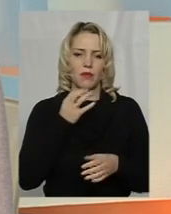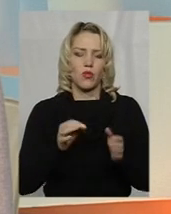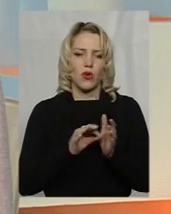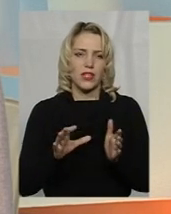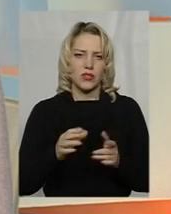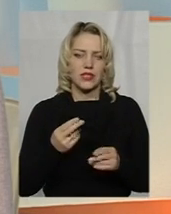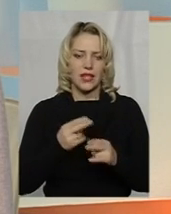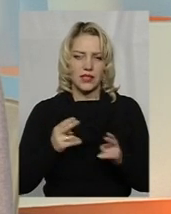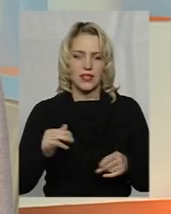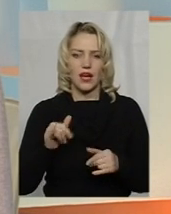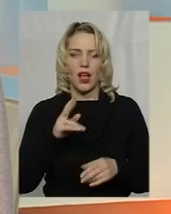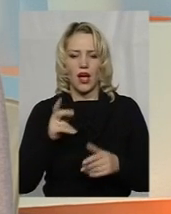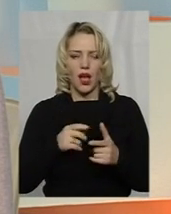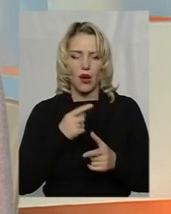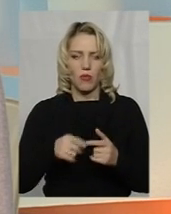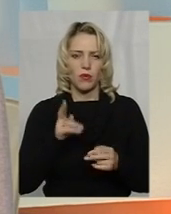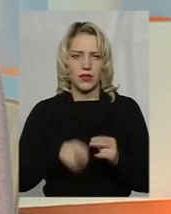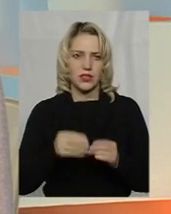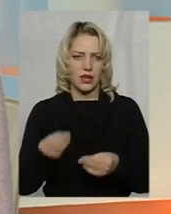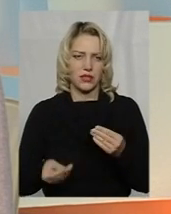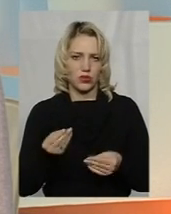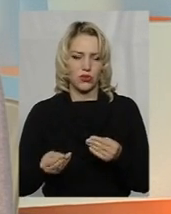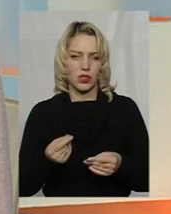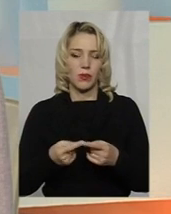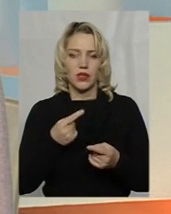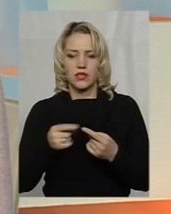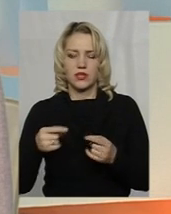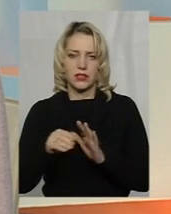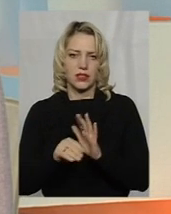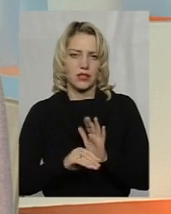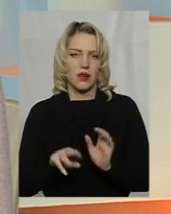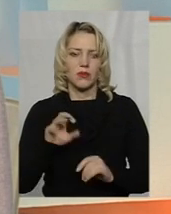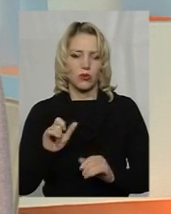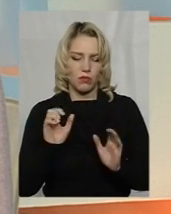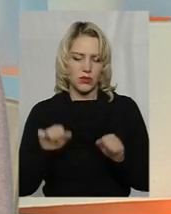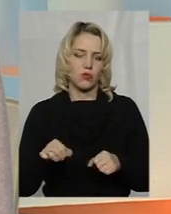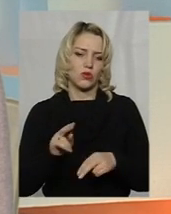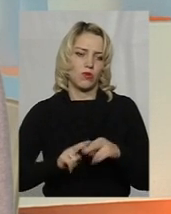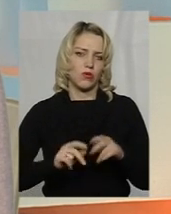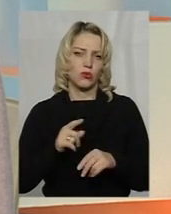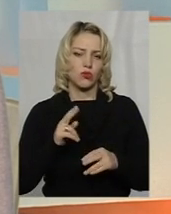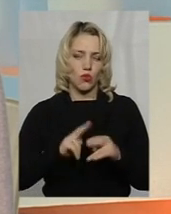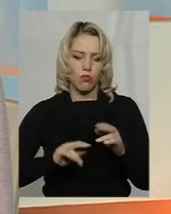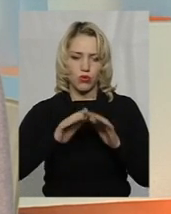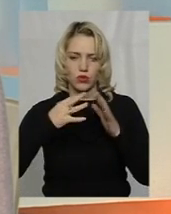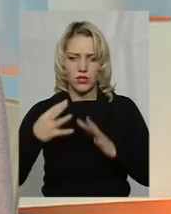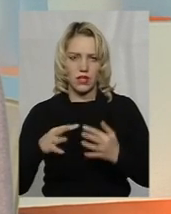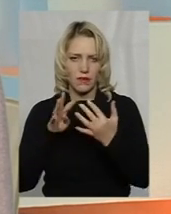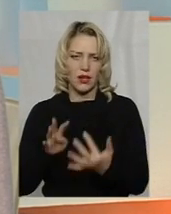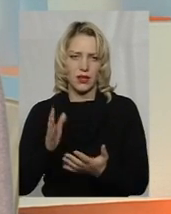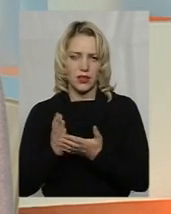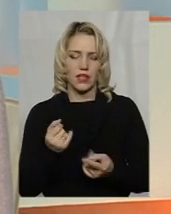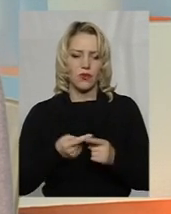загравати з схемами «Роттердам плюс» і так далі, тоді ми отримуємо фінансування, ми зможемо подувати. Тому що будівлі є. Атомна станція була